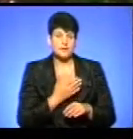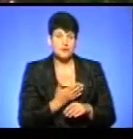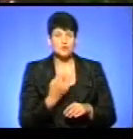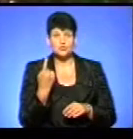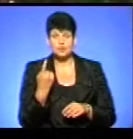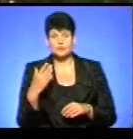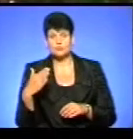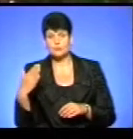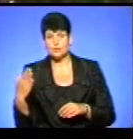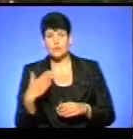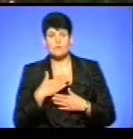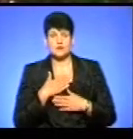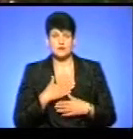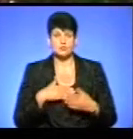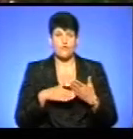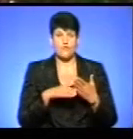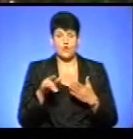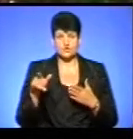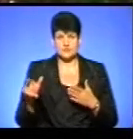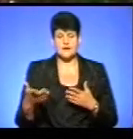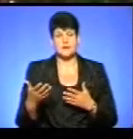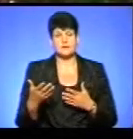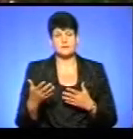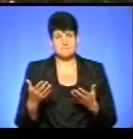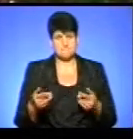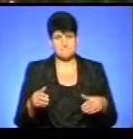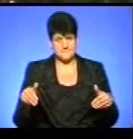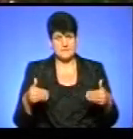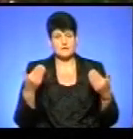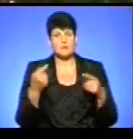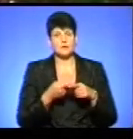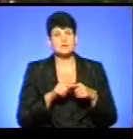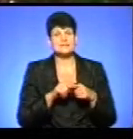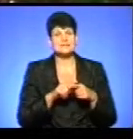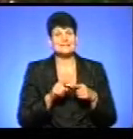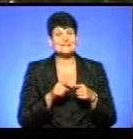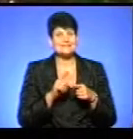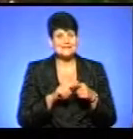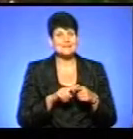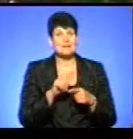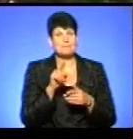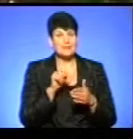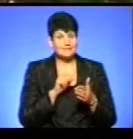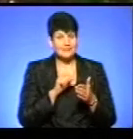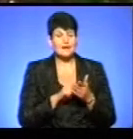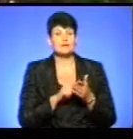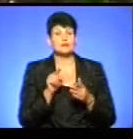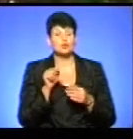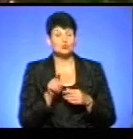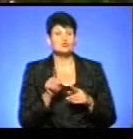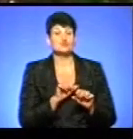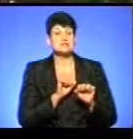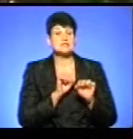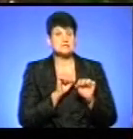приємно, що волонтери, громадськість піднімають це питання, тому що захист хіжих